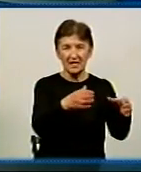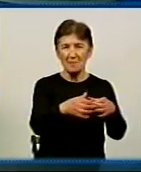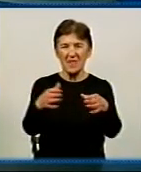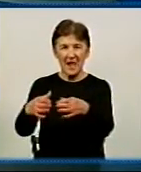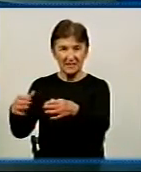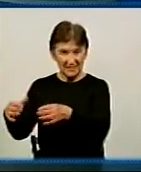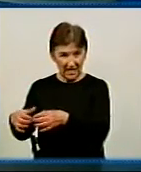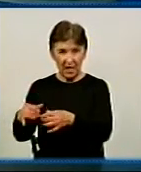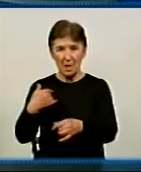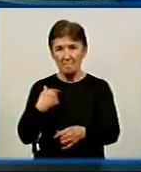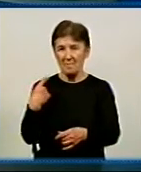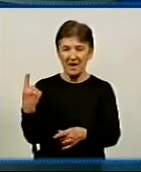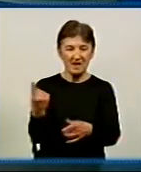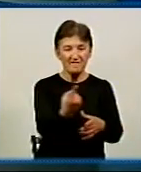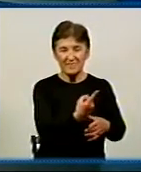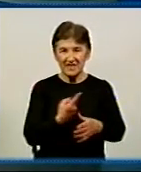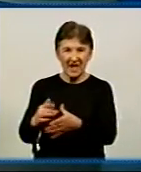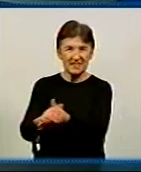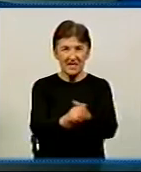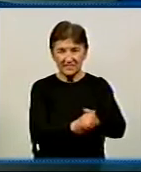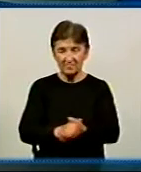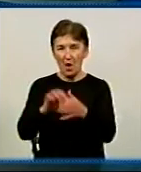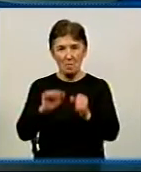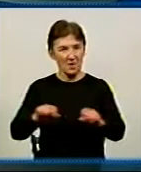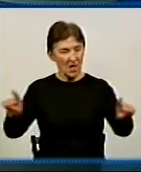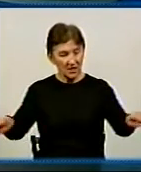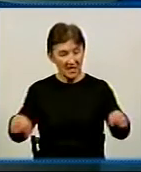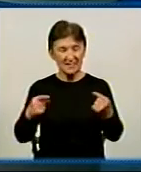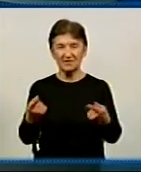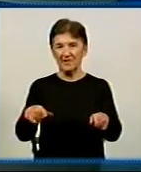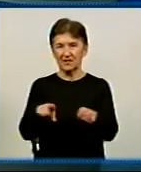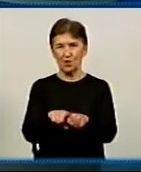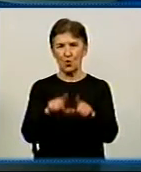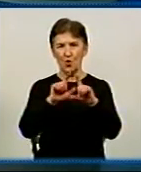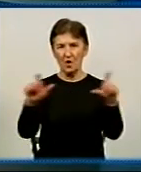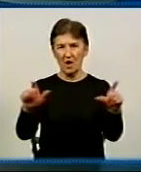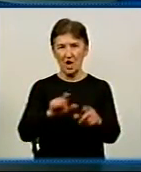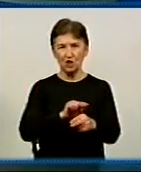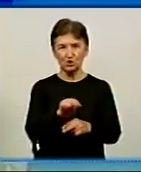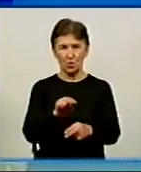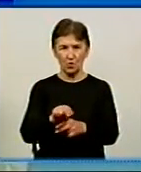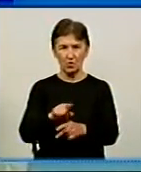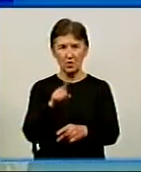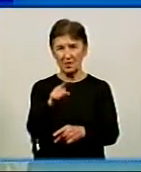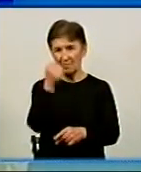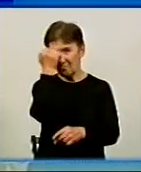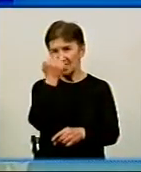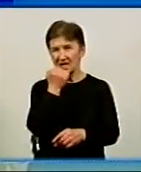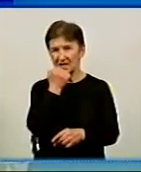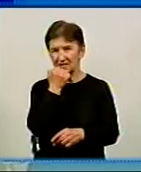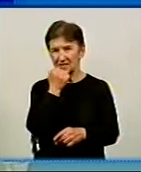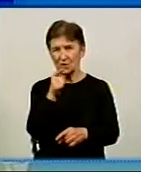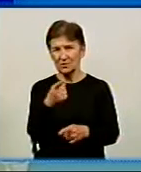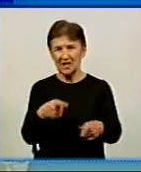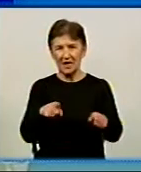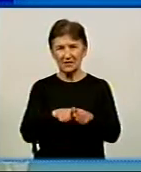І ми там, як би, в єдинстві могли організувати цю школу. І я дуже благодарен дуже медперсоналу, тому вони з такою